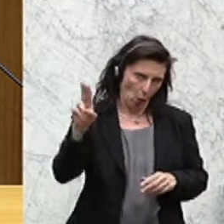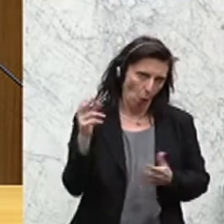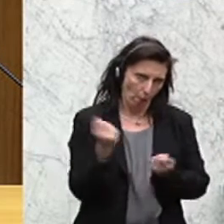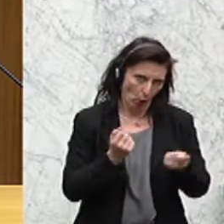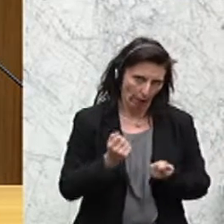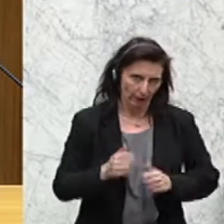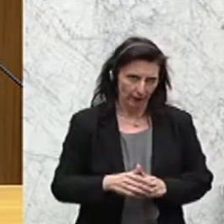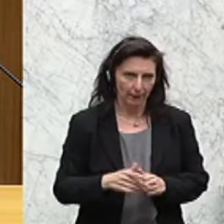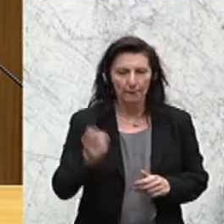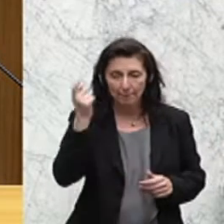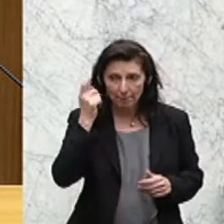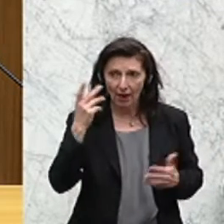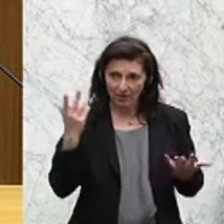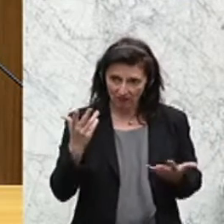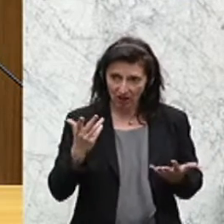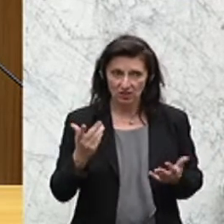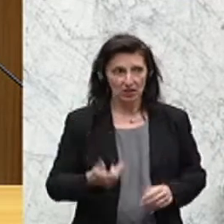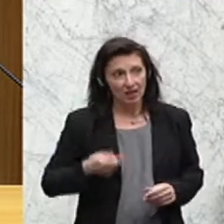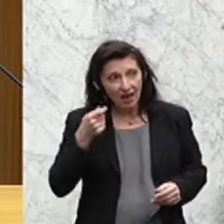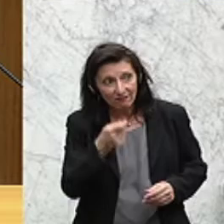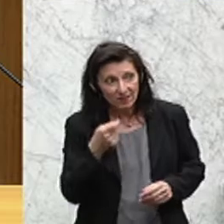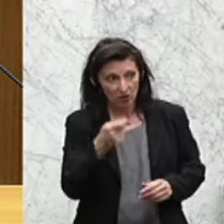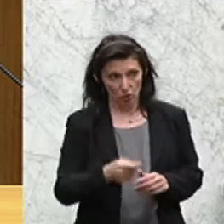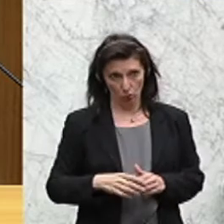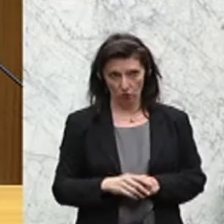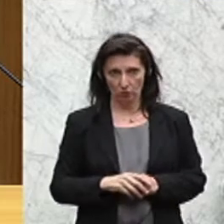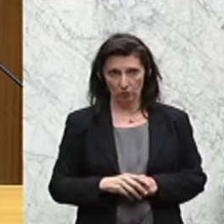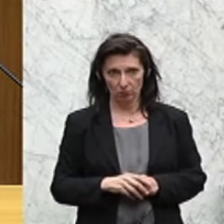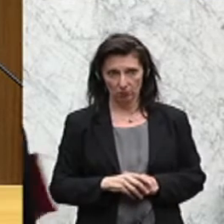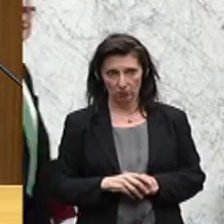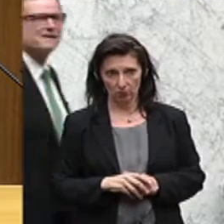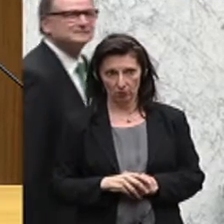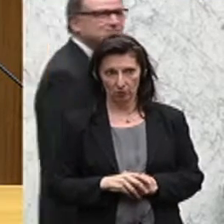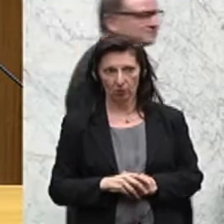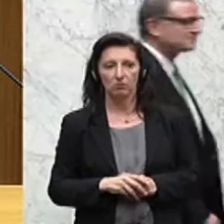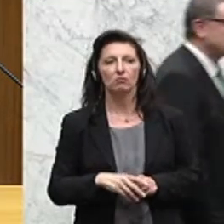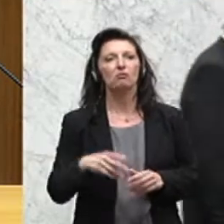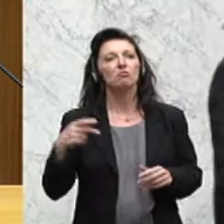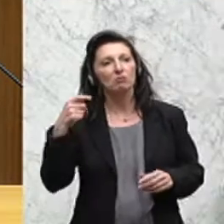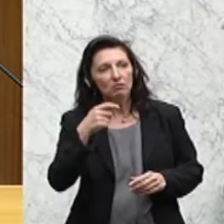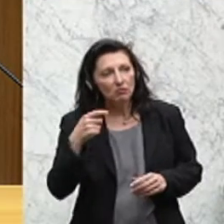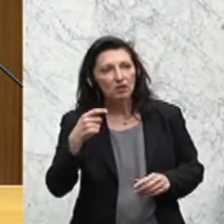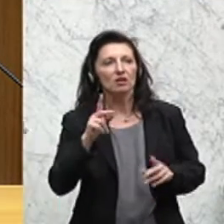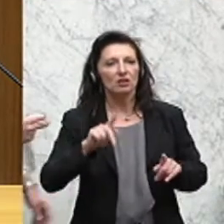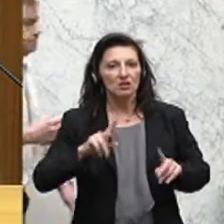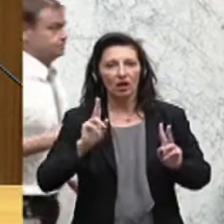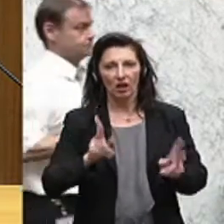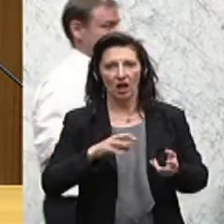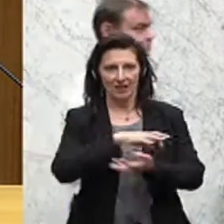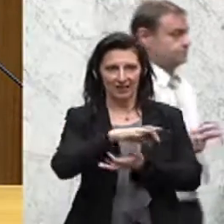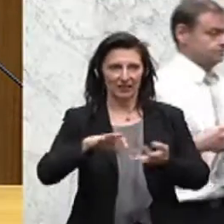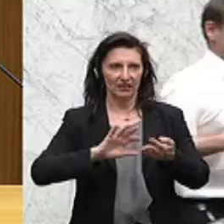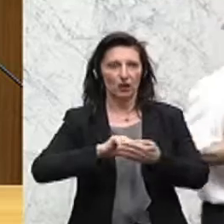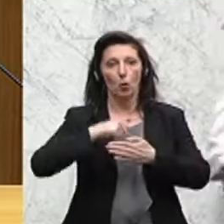nämlich die Bedeutung von Investitionen, um aus der Krise herauszuwachsen. Da ist es ja